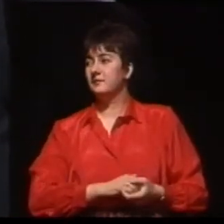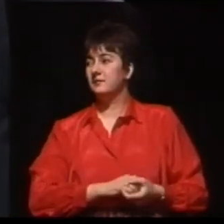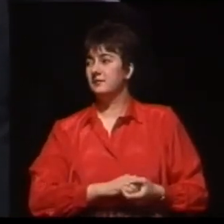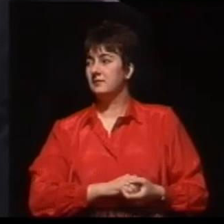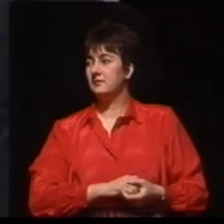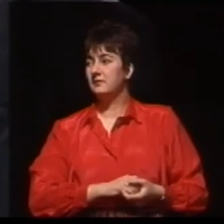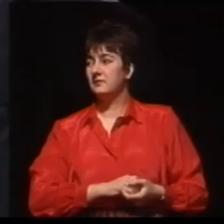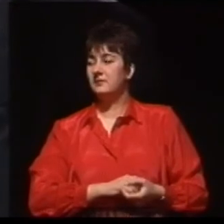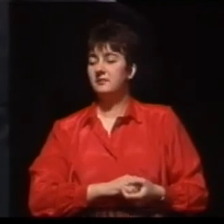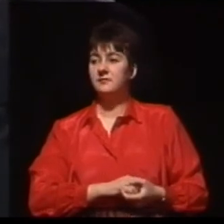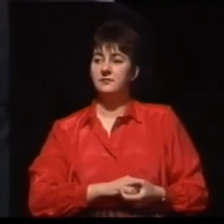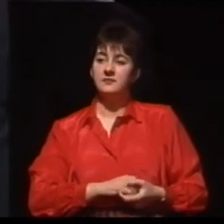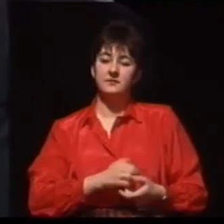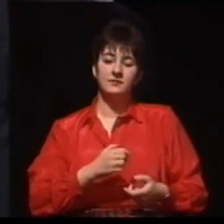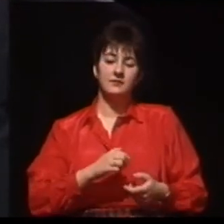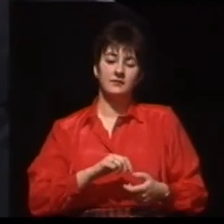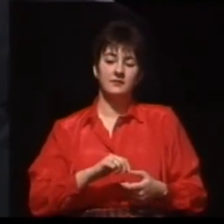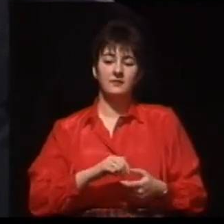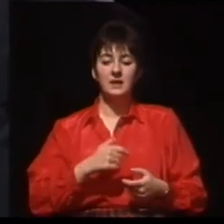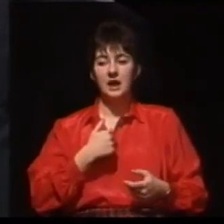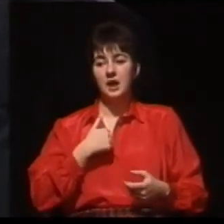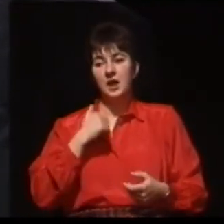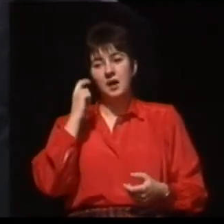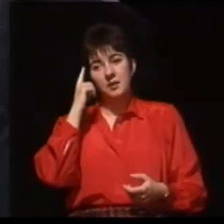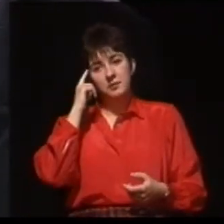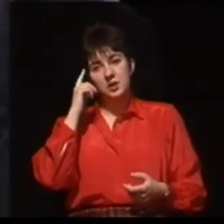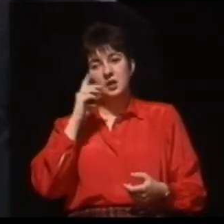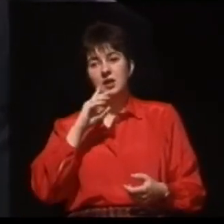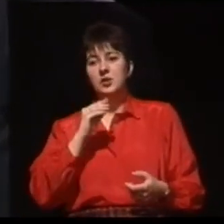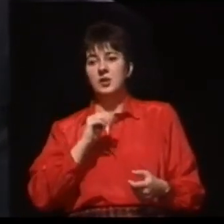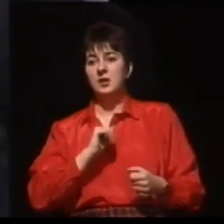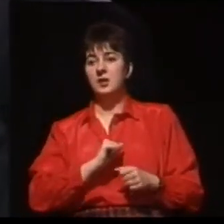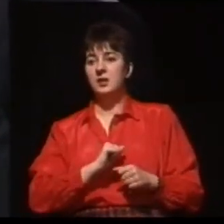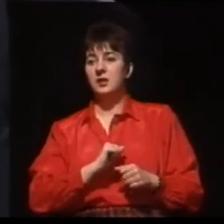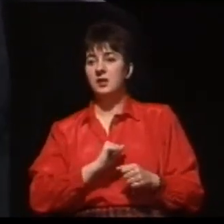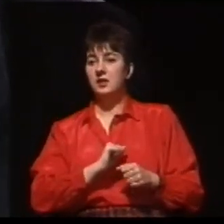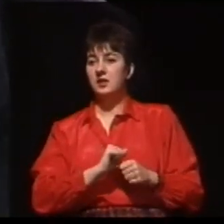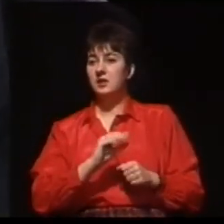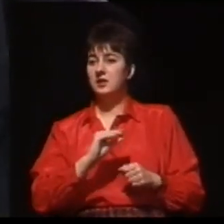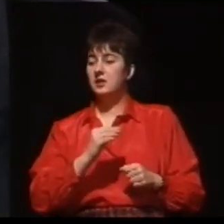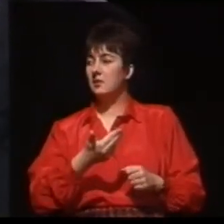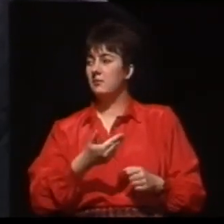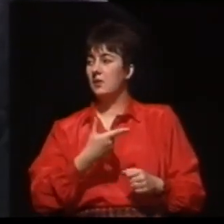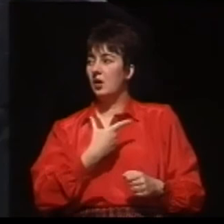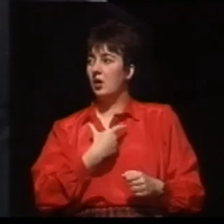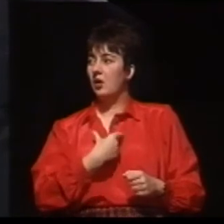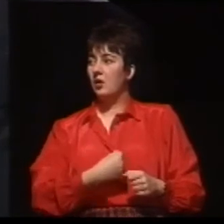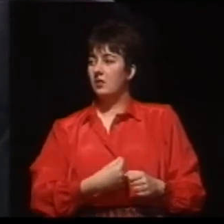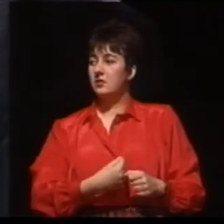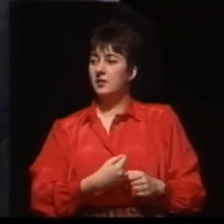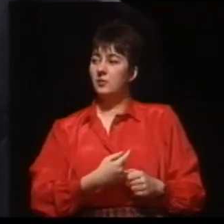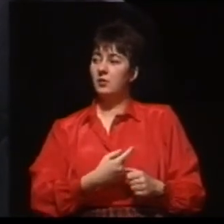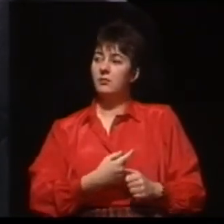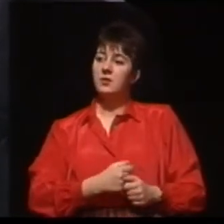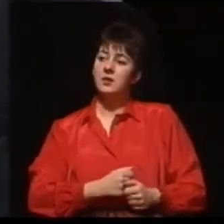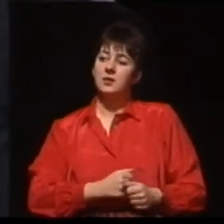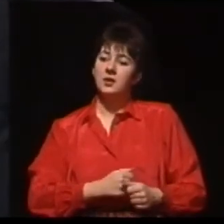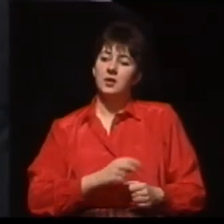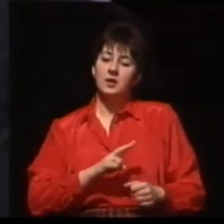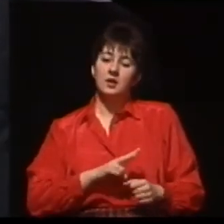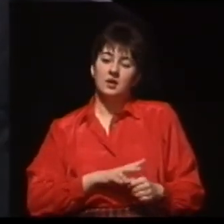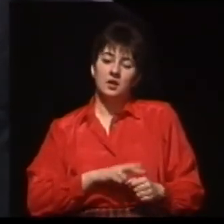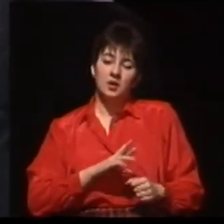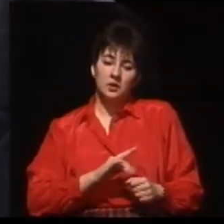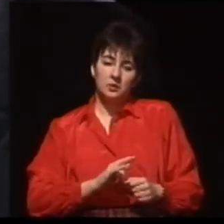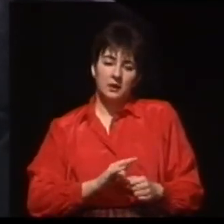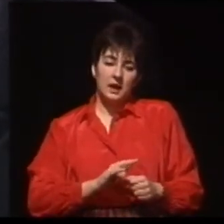i postrzegany jako osoba, która w każdej z tych kategorii się w jakimś sensie mieści, ale to życie zmusiło